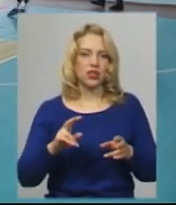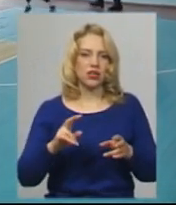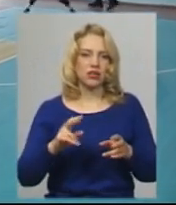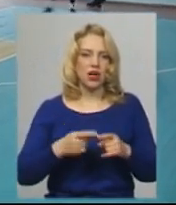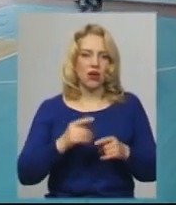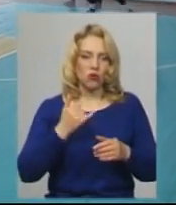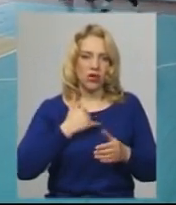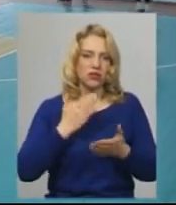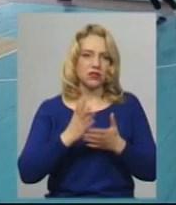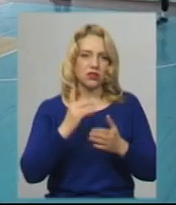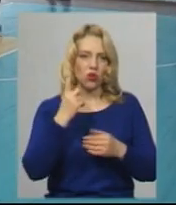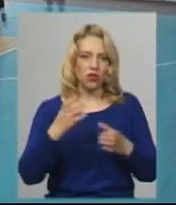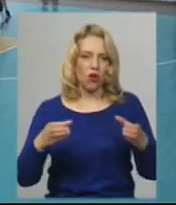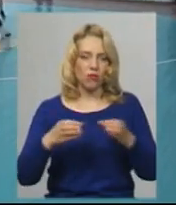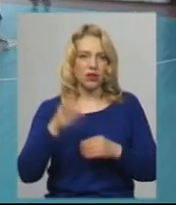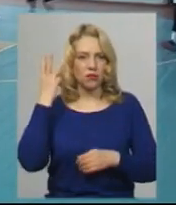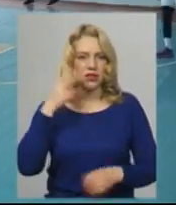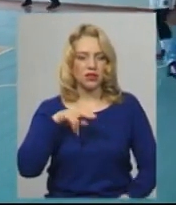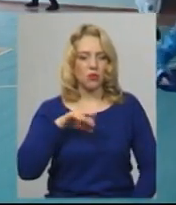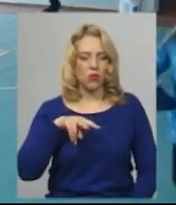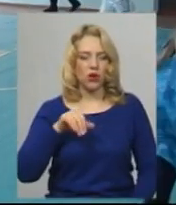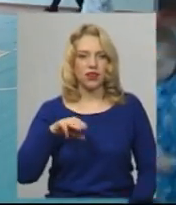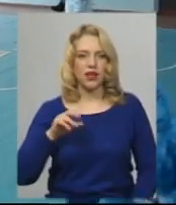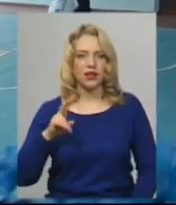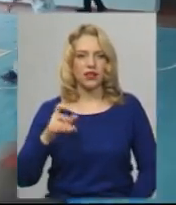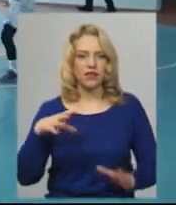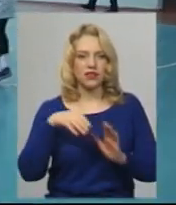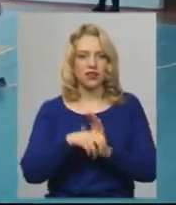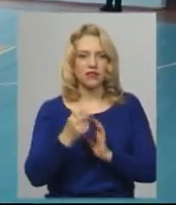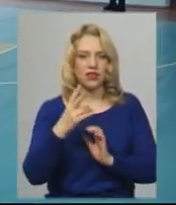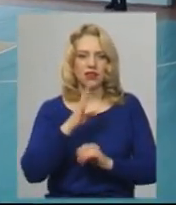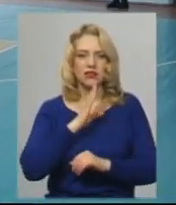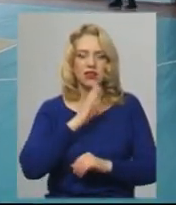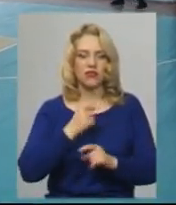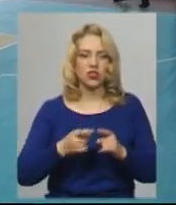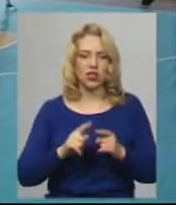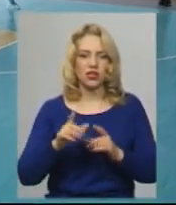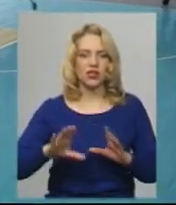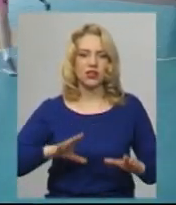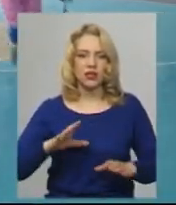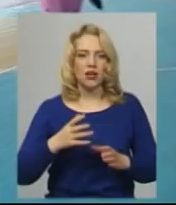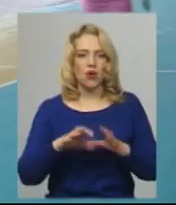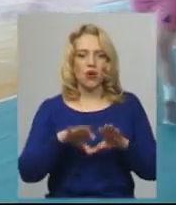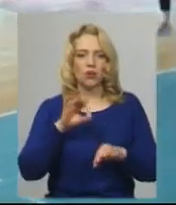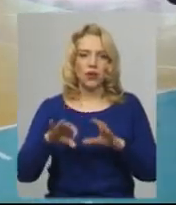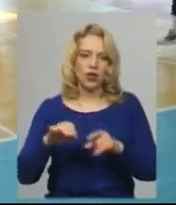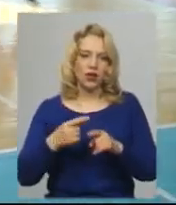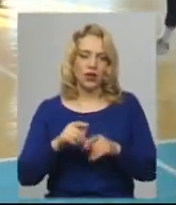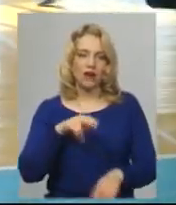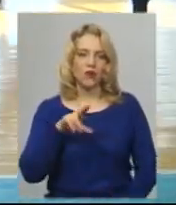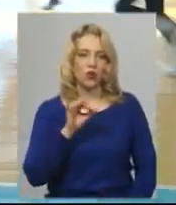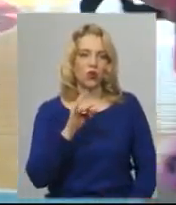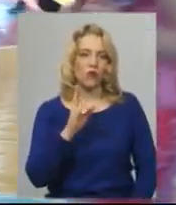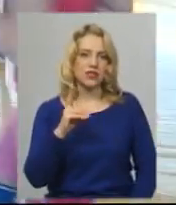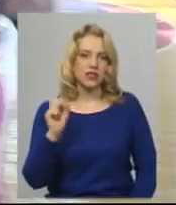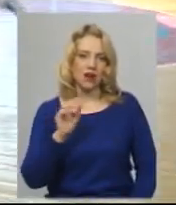професійна команда «Хмельницька політехніка». В її складі 12 дівчат. З поміж них тренери обласної федерації баскетболу обрали для участі в конкурсі Ірину Доровську.